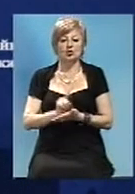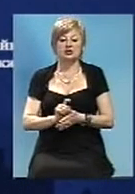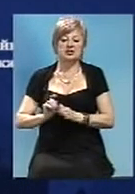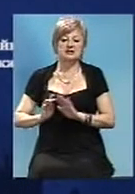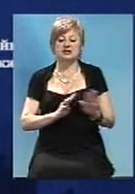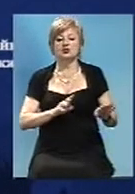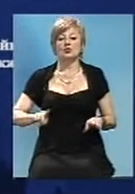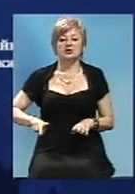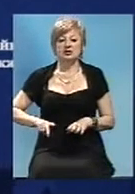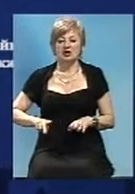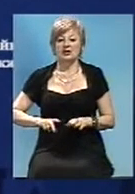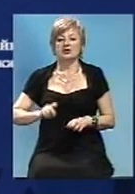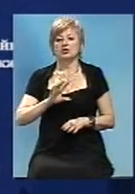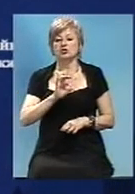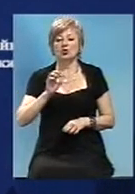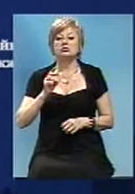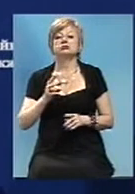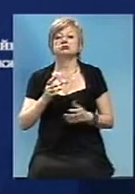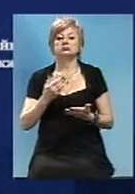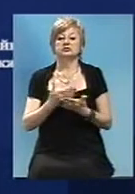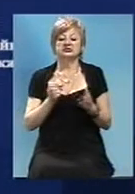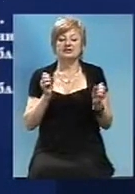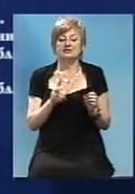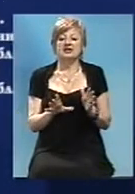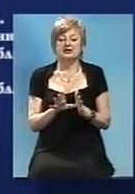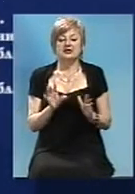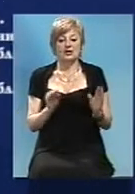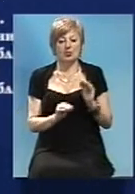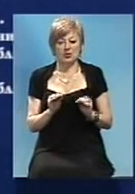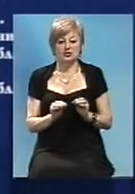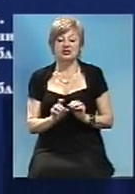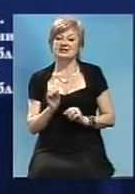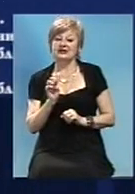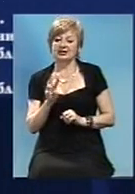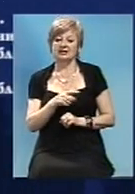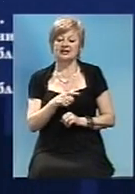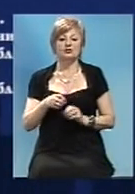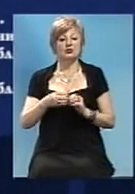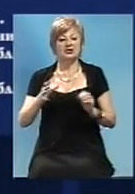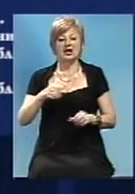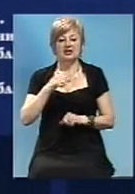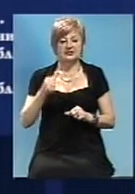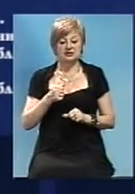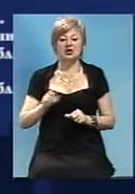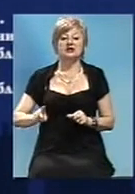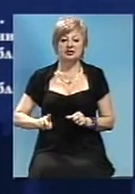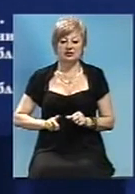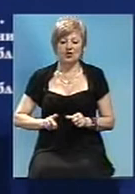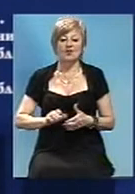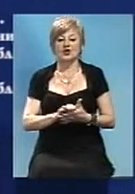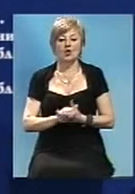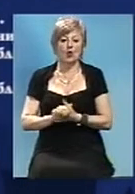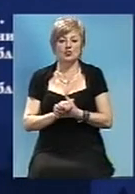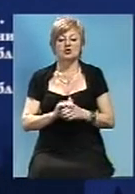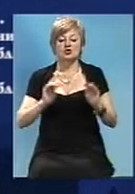директора з товариства з обмежною відповідальністю «Спеценергомонтаж». З 2012 по 2015 рік – директор товариства